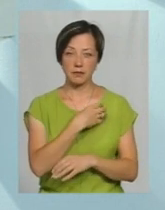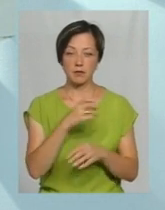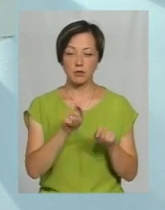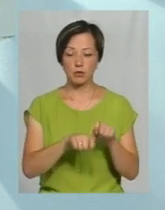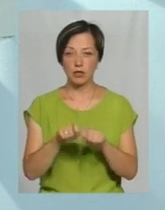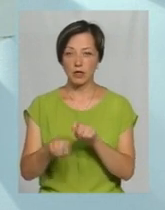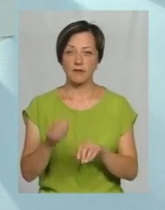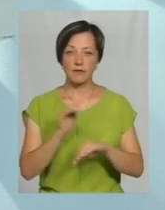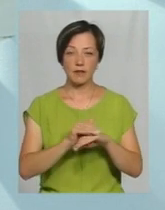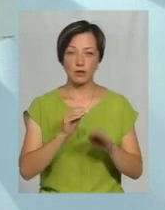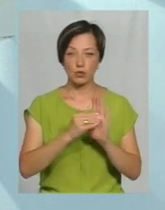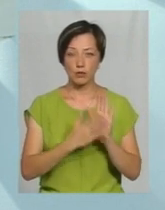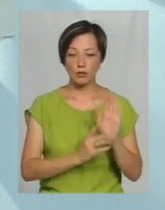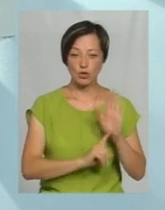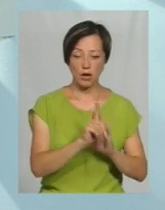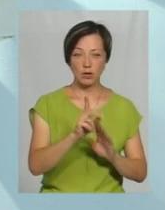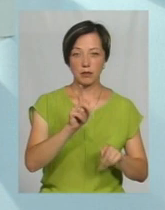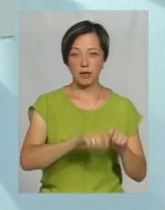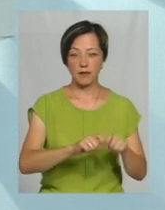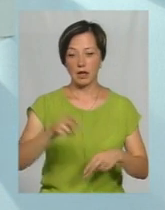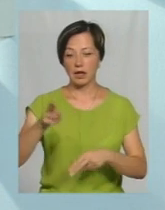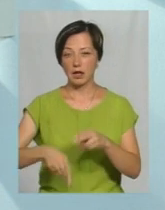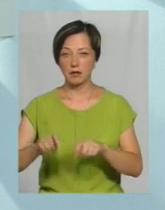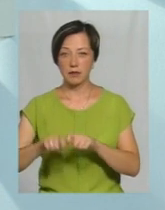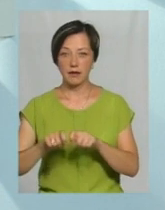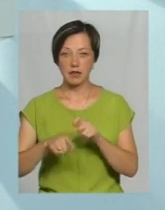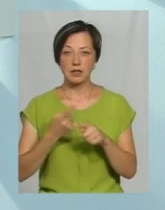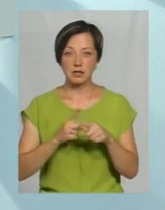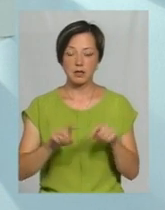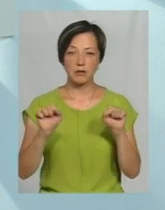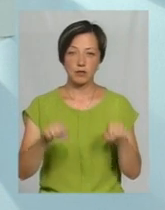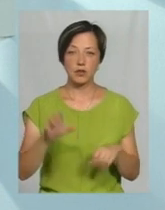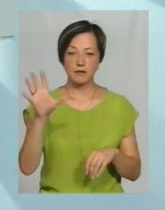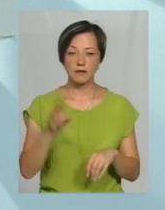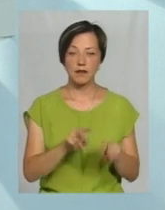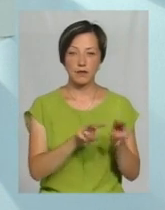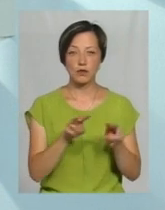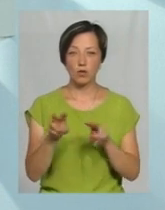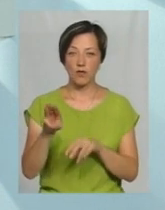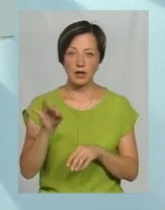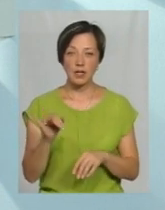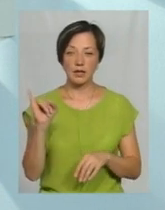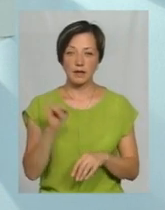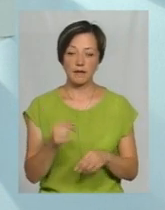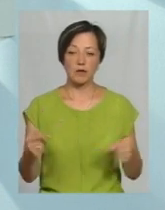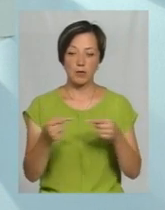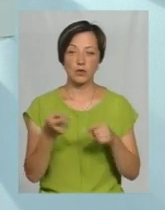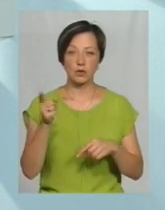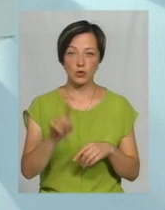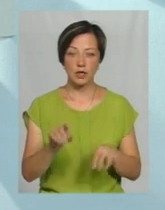спостереження, де воно фіксується, початок перевірки і кінець перевірки. Це можна все відслідкувати, і відповідно тоді